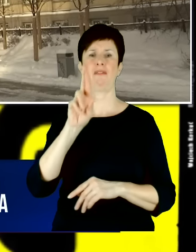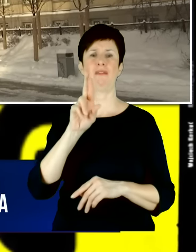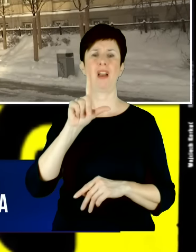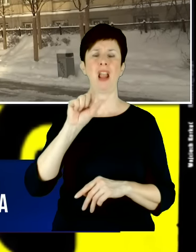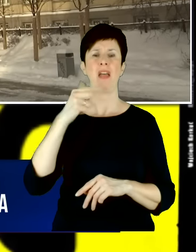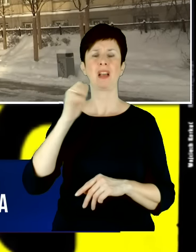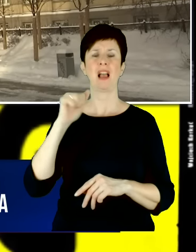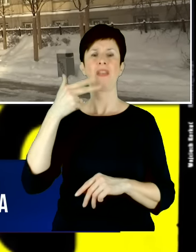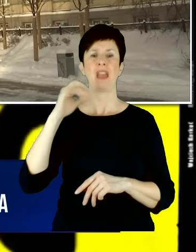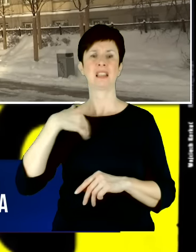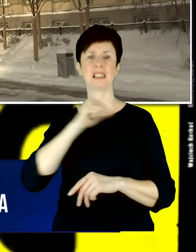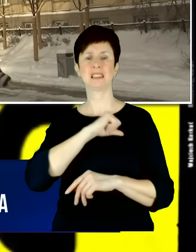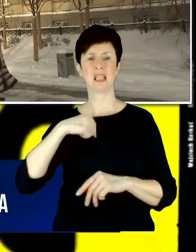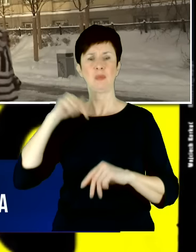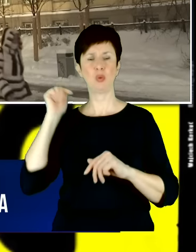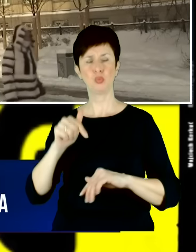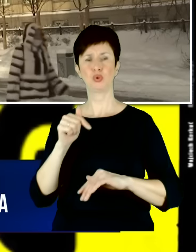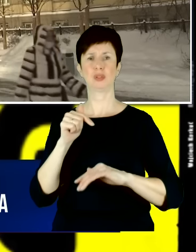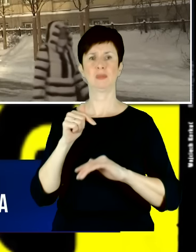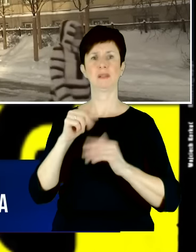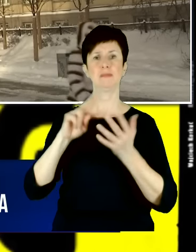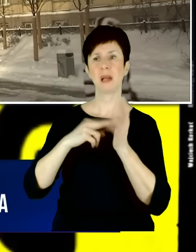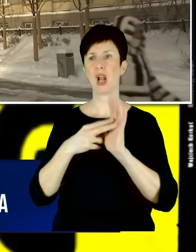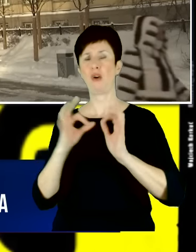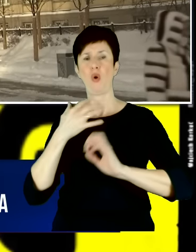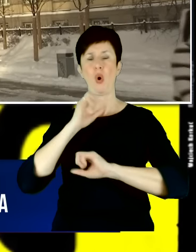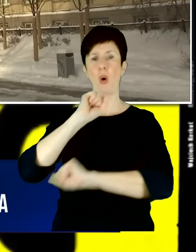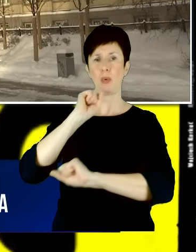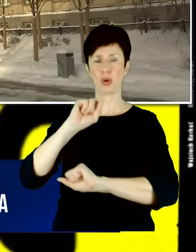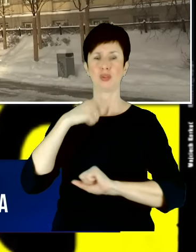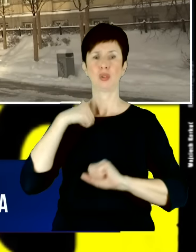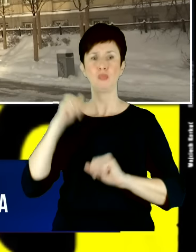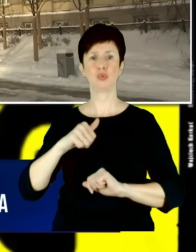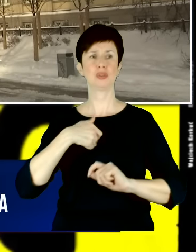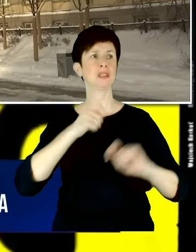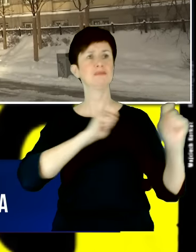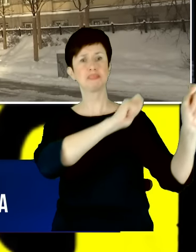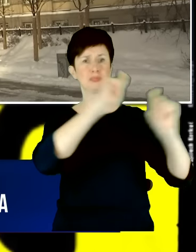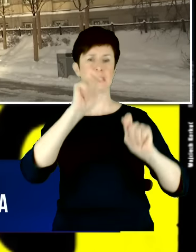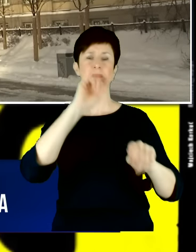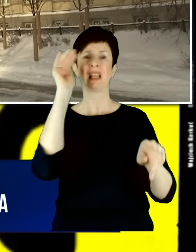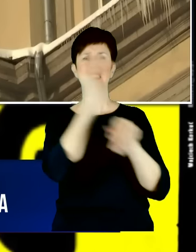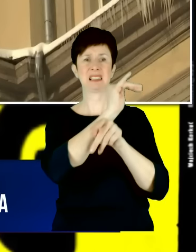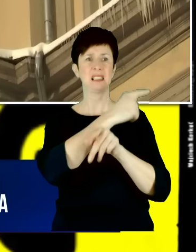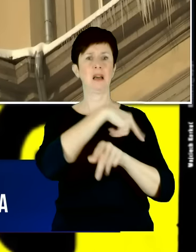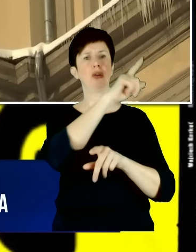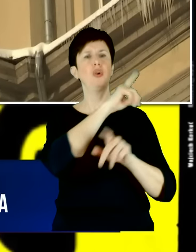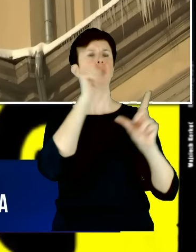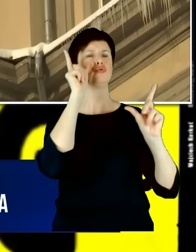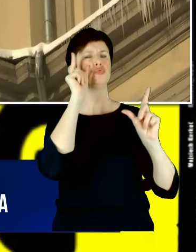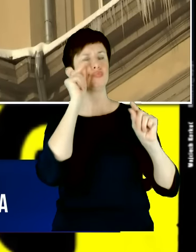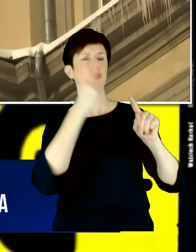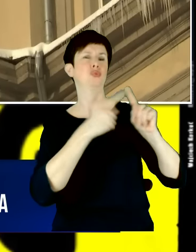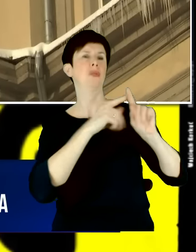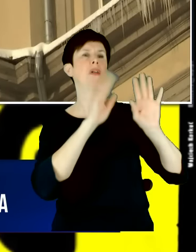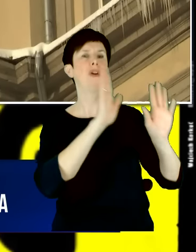sami rozwijać własne zdolności obronne. Ale też musimy budzić zachód z tego letargu, którym był utrzymywany przez lata, po